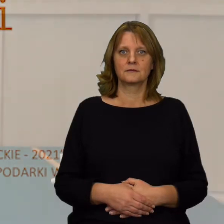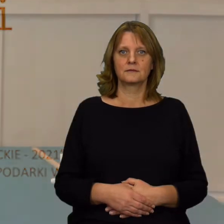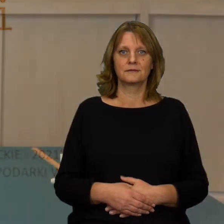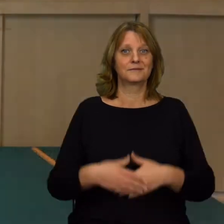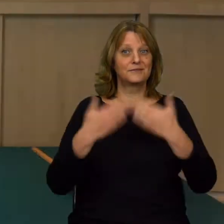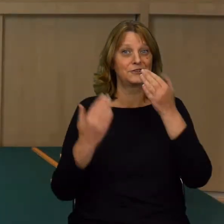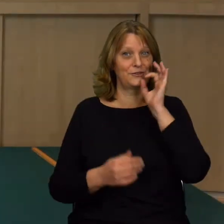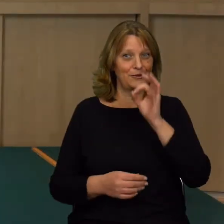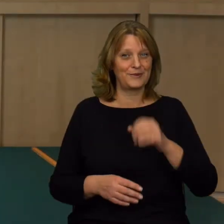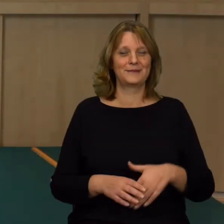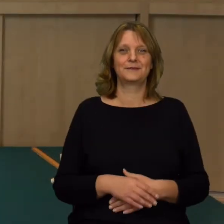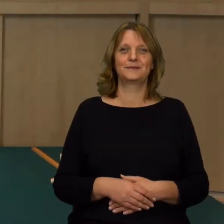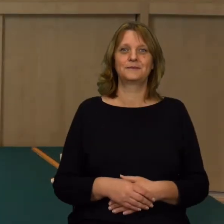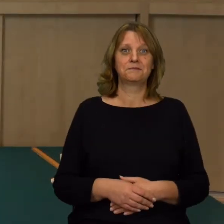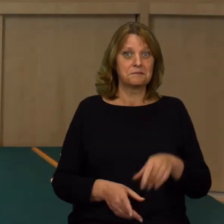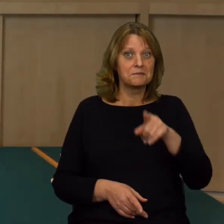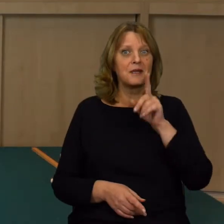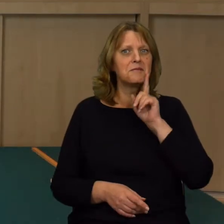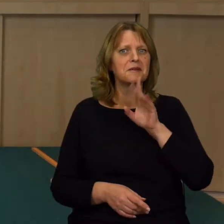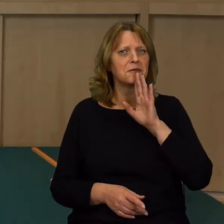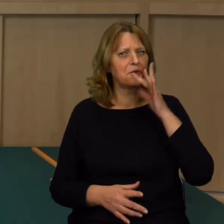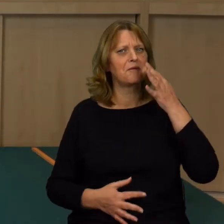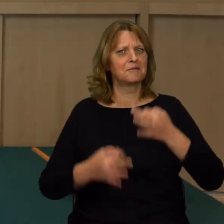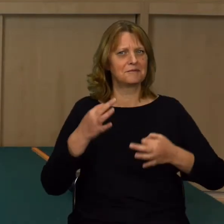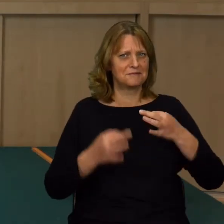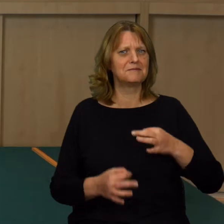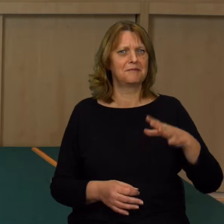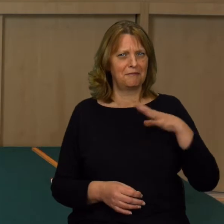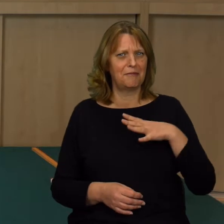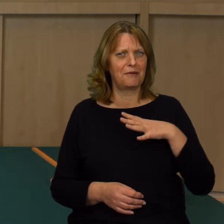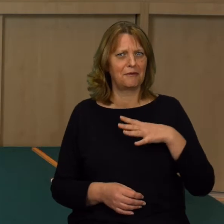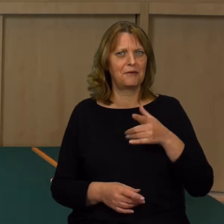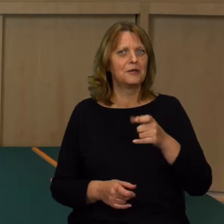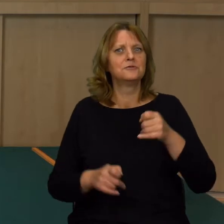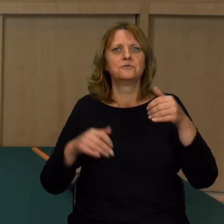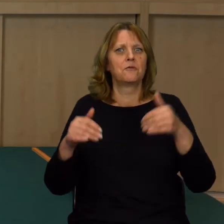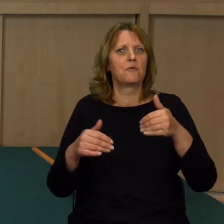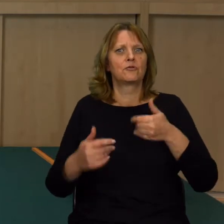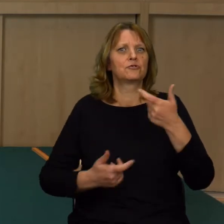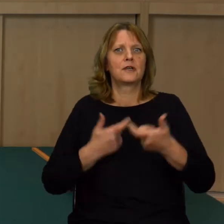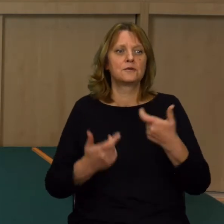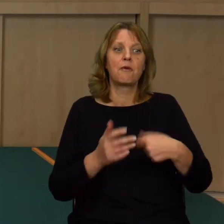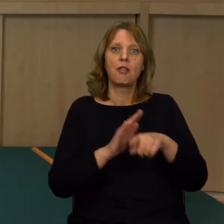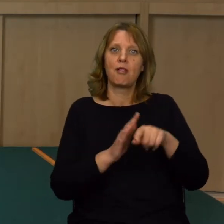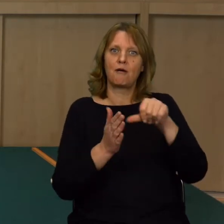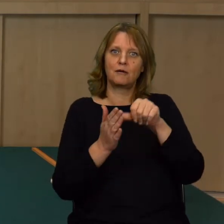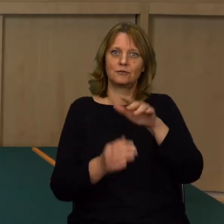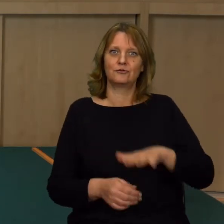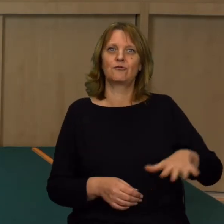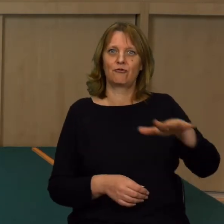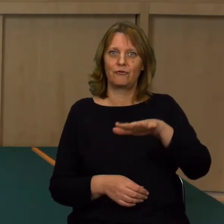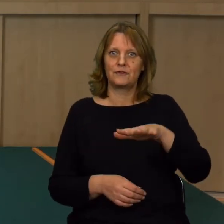Dzień dobry. Prawdopodobnie zastanawialiście się już, co możecie zrobić dla środowiska.